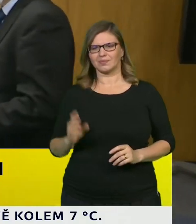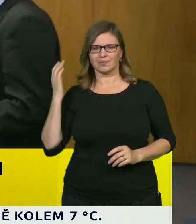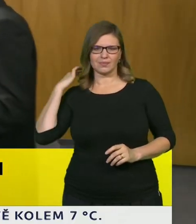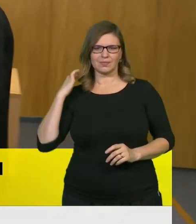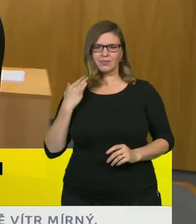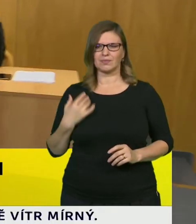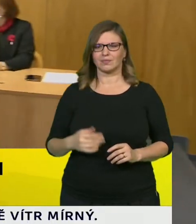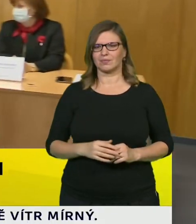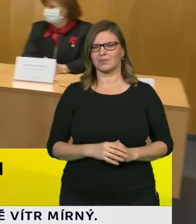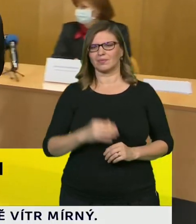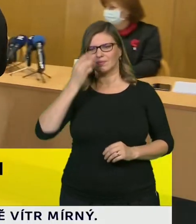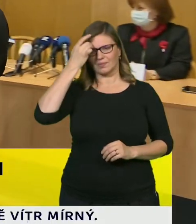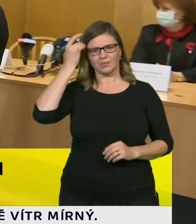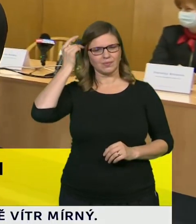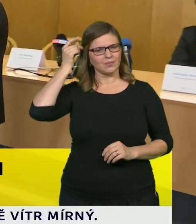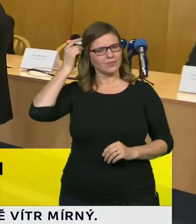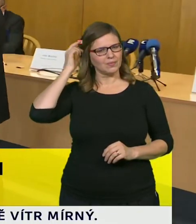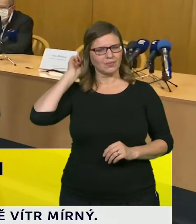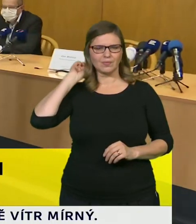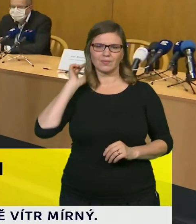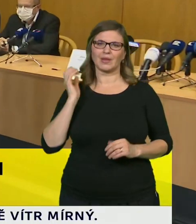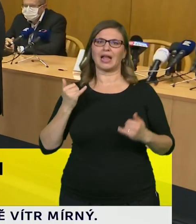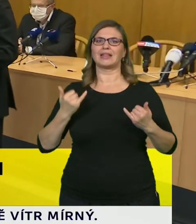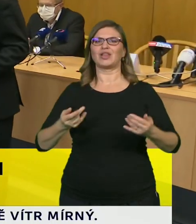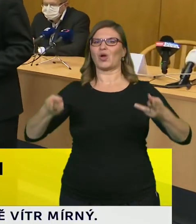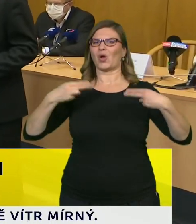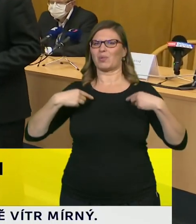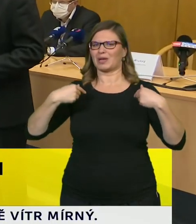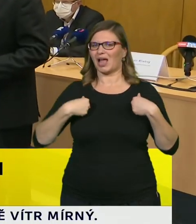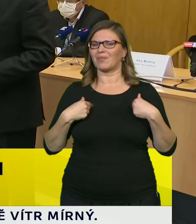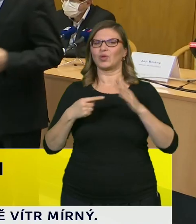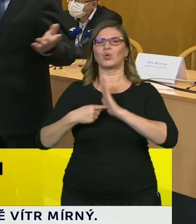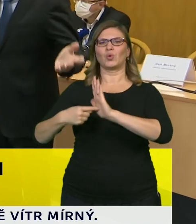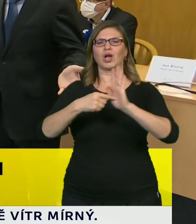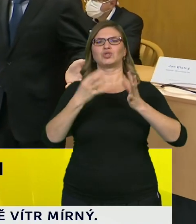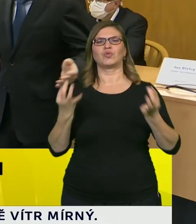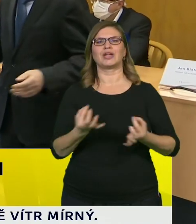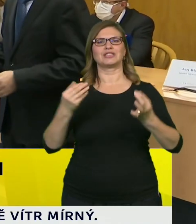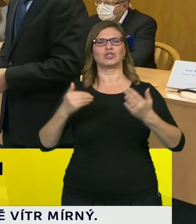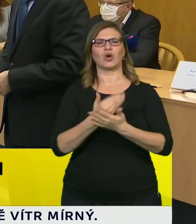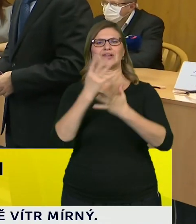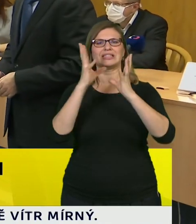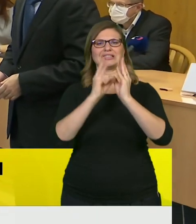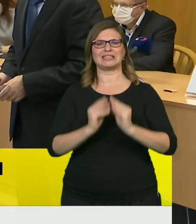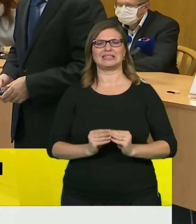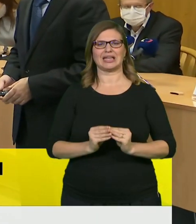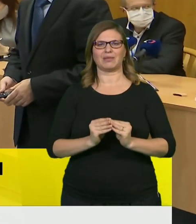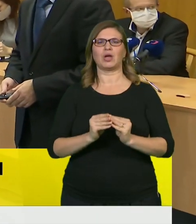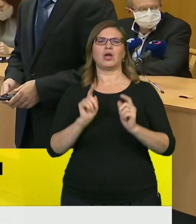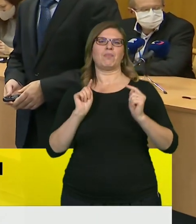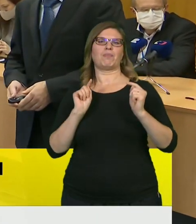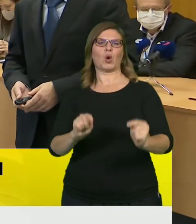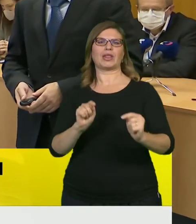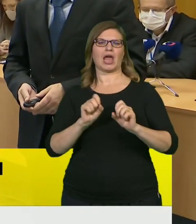A nyní mi prosím dovolte představit nový protiepidemický systém České republiky, či chcete-li PES, který by nám měl